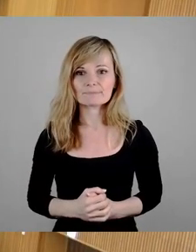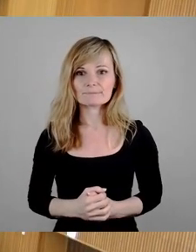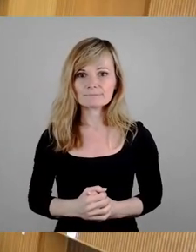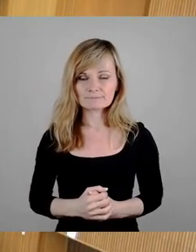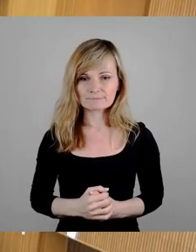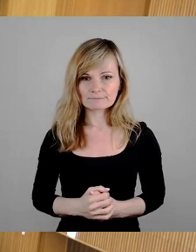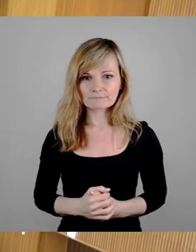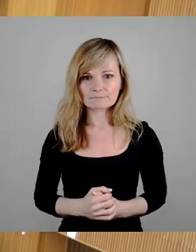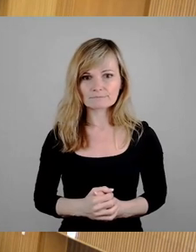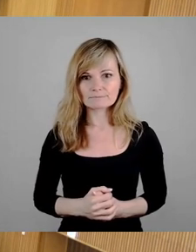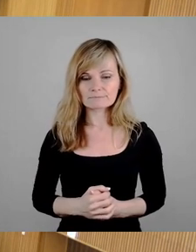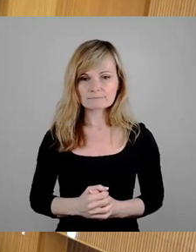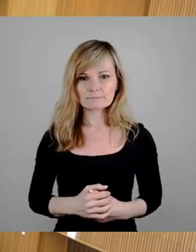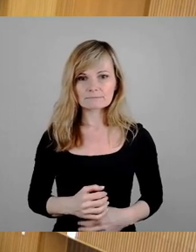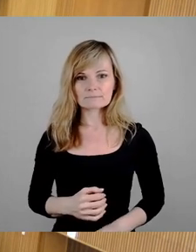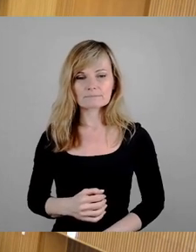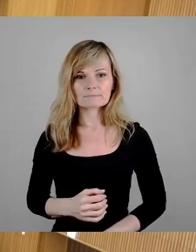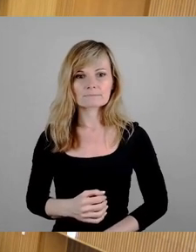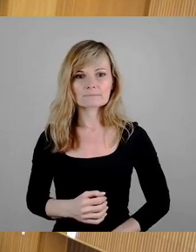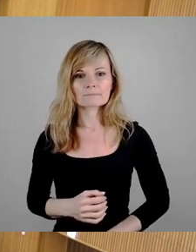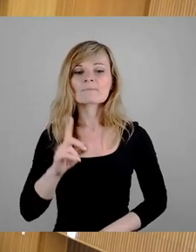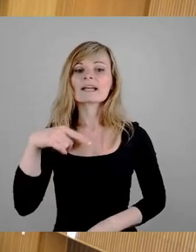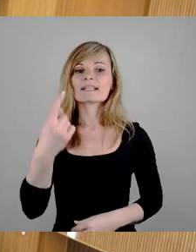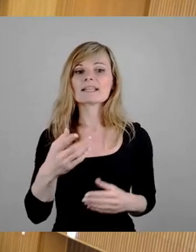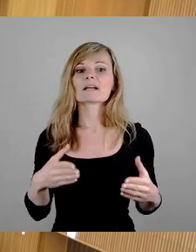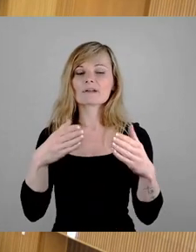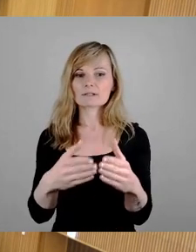So, dann kommen wir zur nächsten Fraktion AfD. Herr Latzinski.